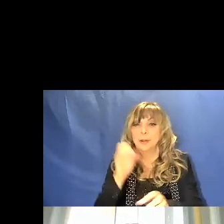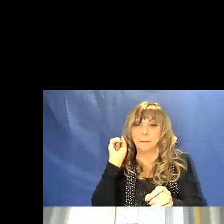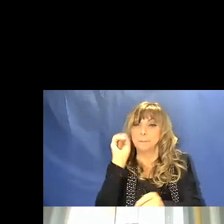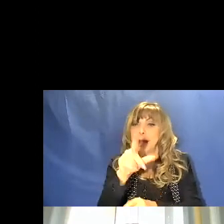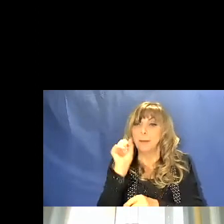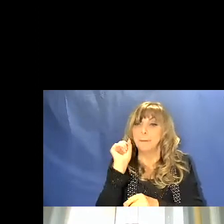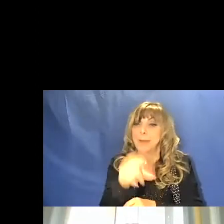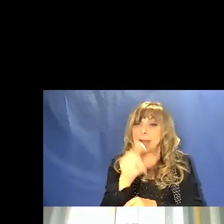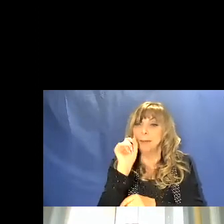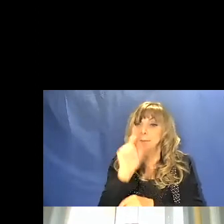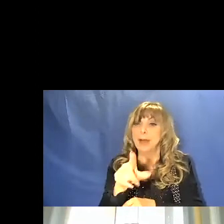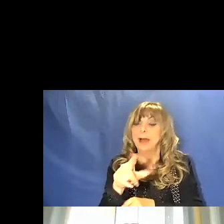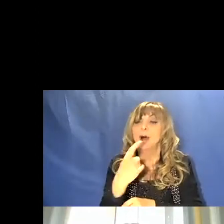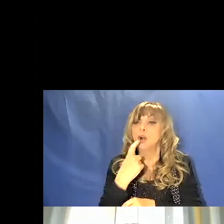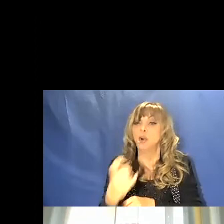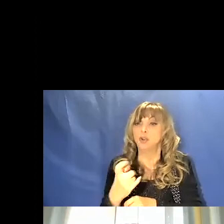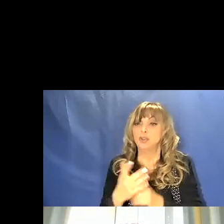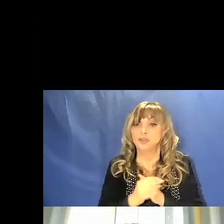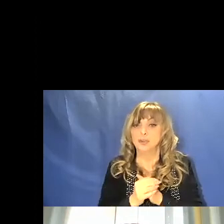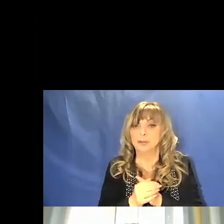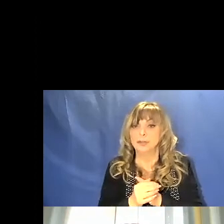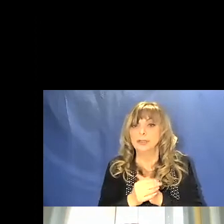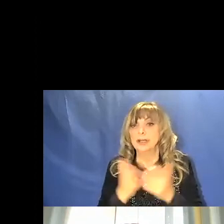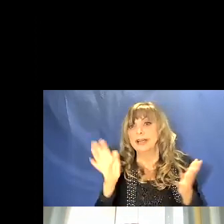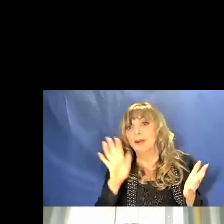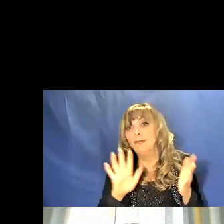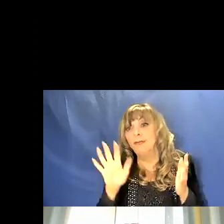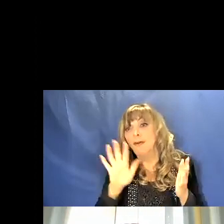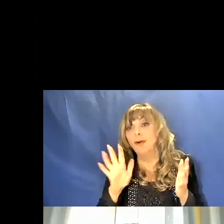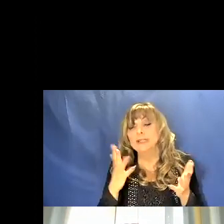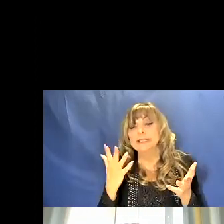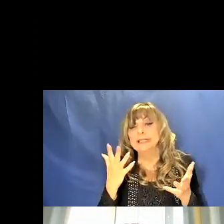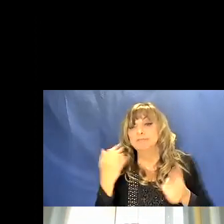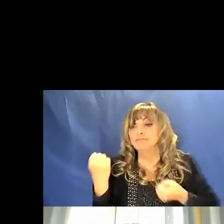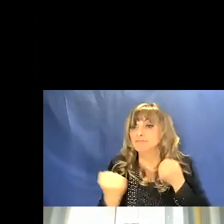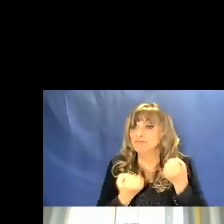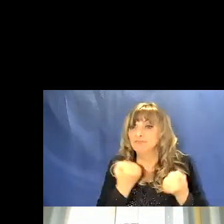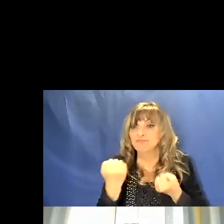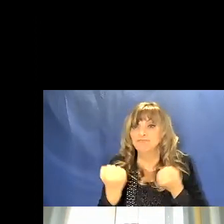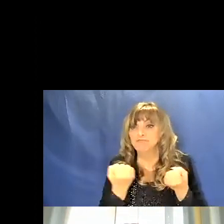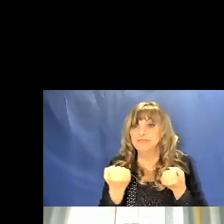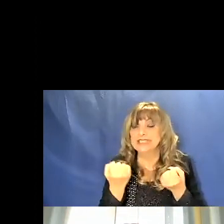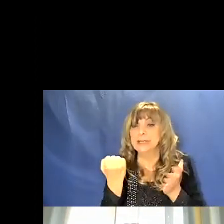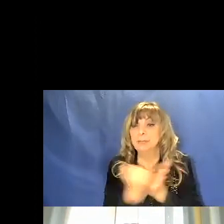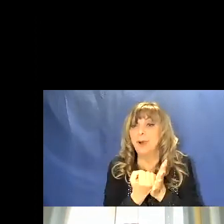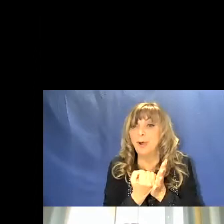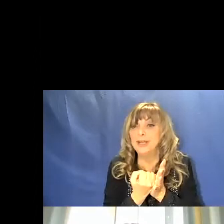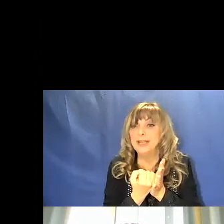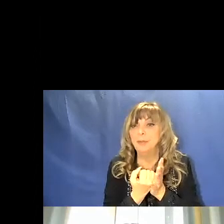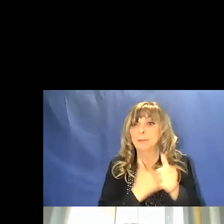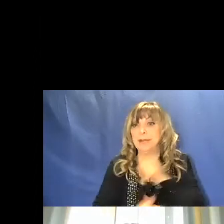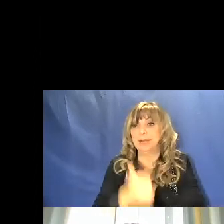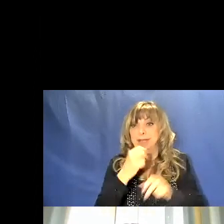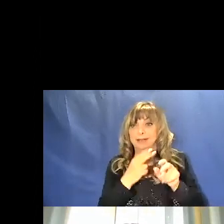qualcuno pensa che fosse un gesto simbolico per propiziare l'attività di caccia